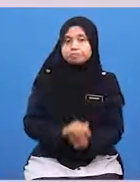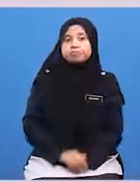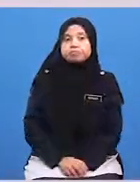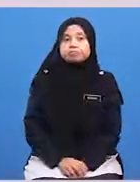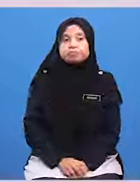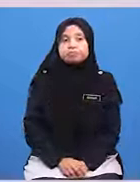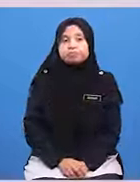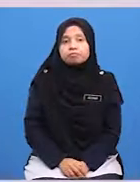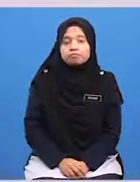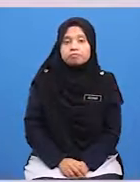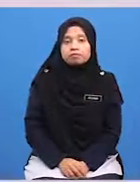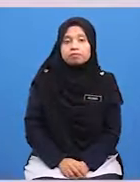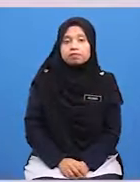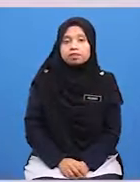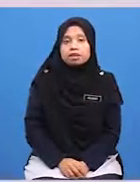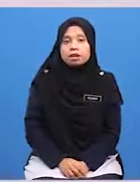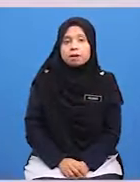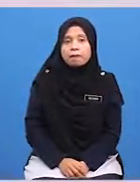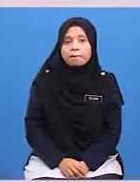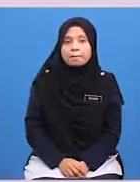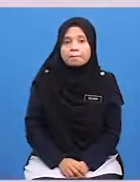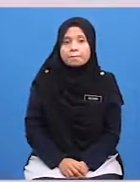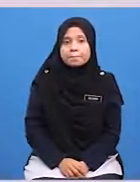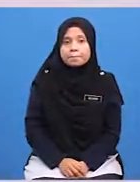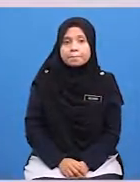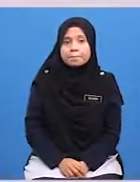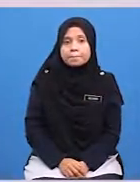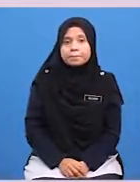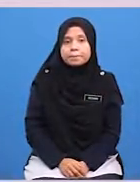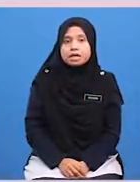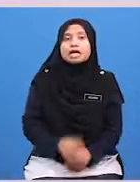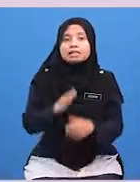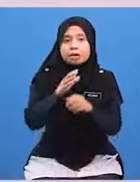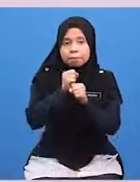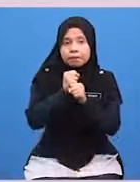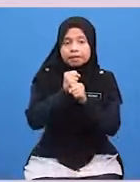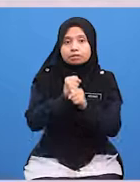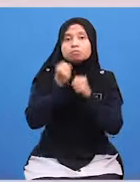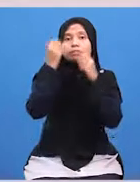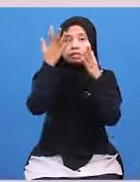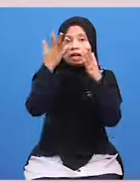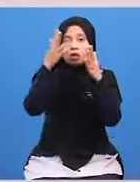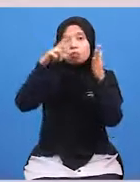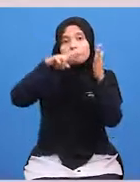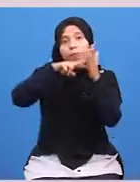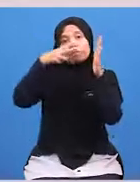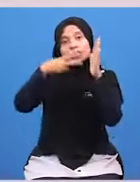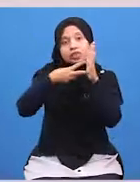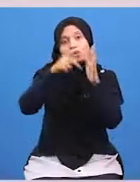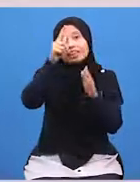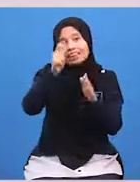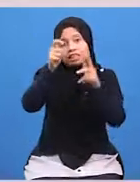ini ialah Pertama, murid-murid dapat menyatakan pengertian